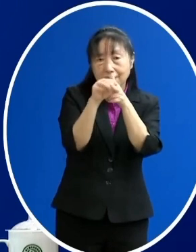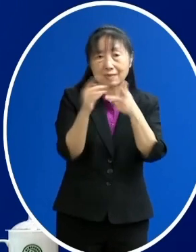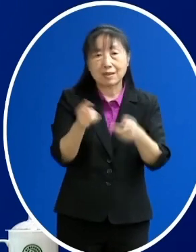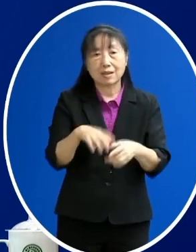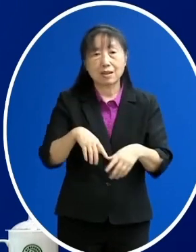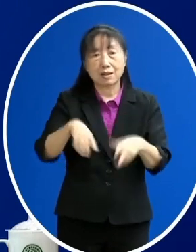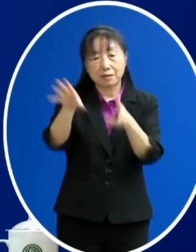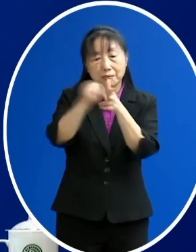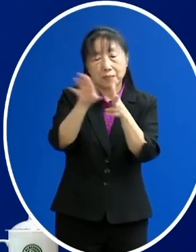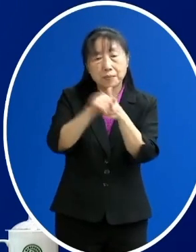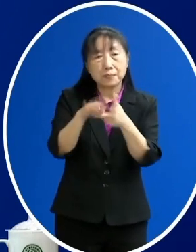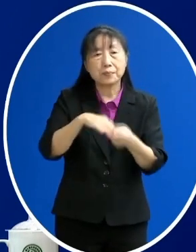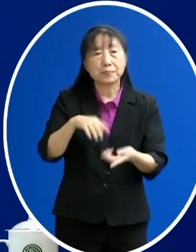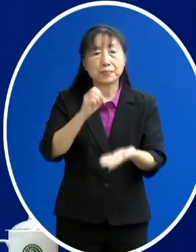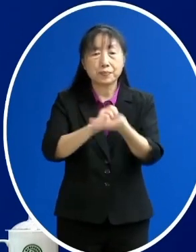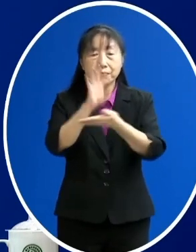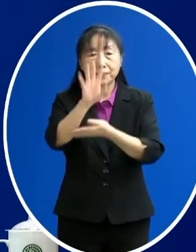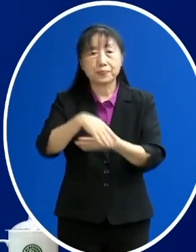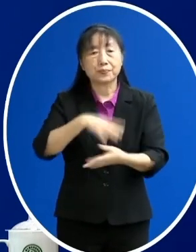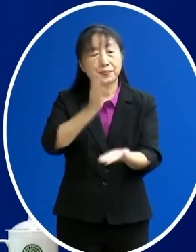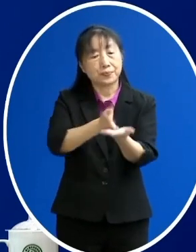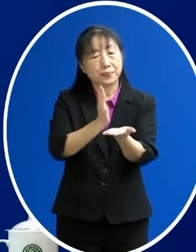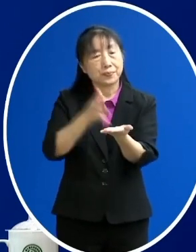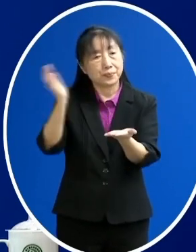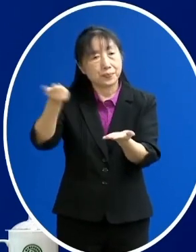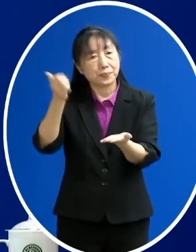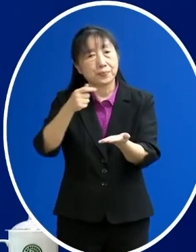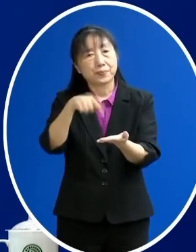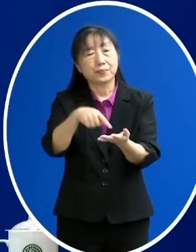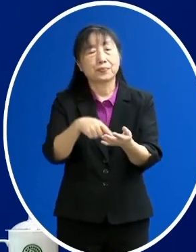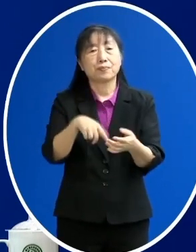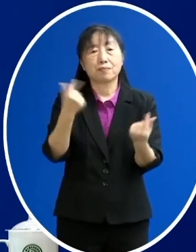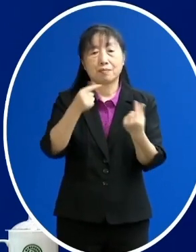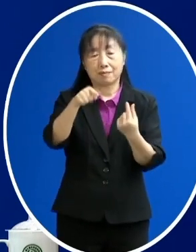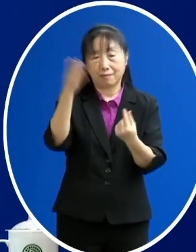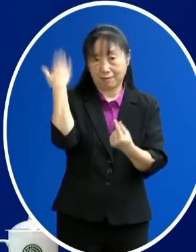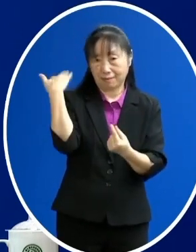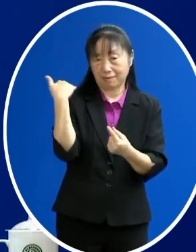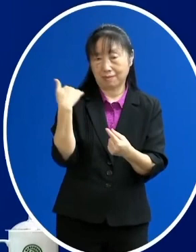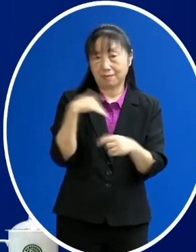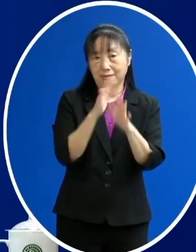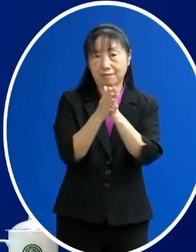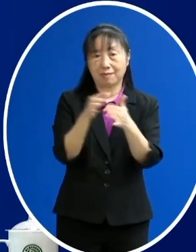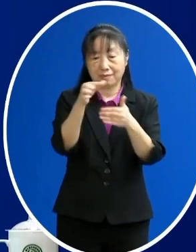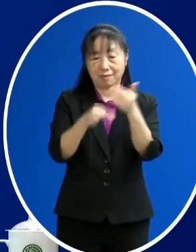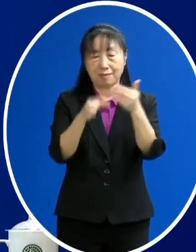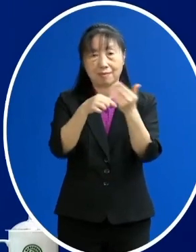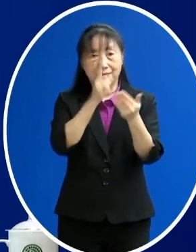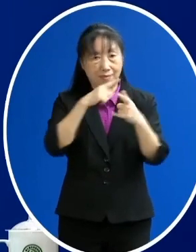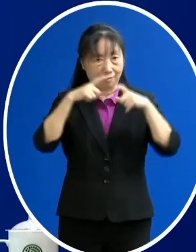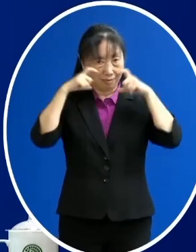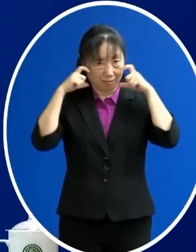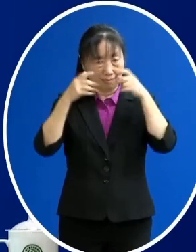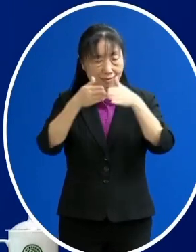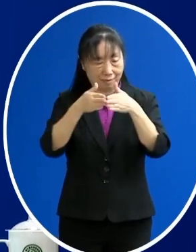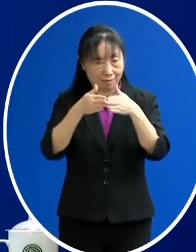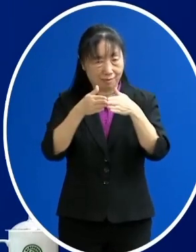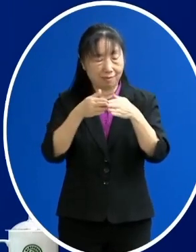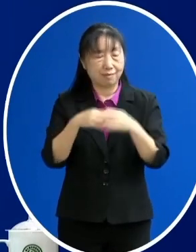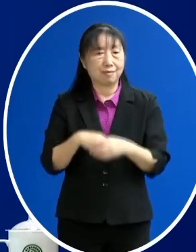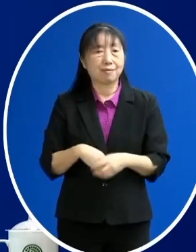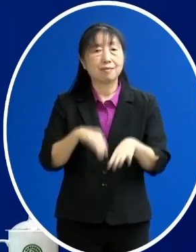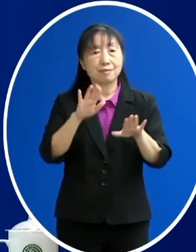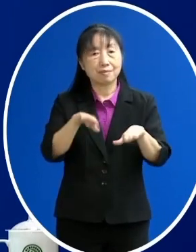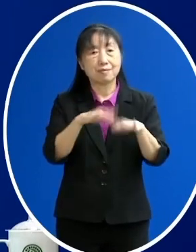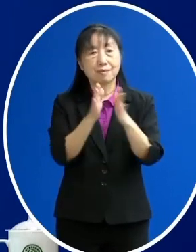報導支持演講講課等這一些先前曾經一度被我們就是又規定說要戴口罩的這些情